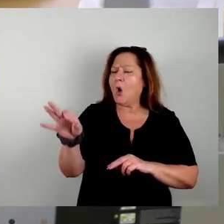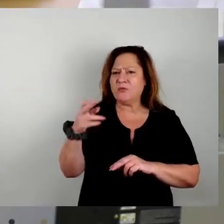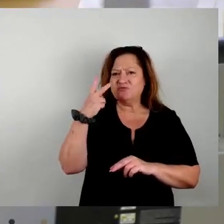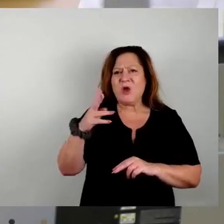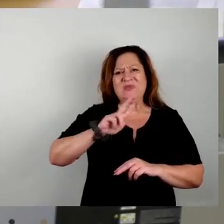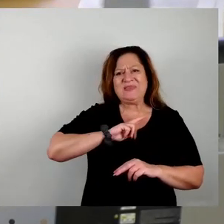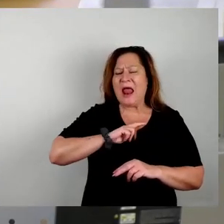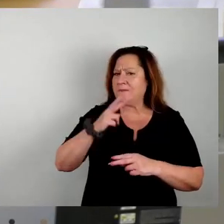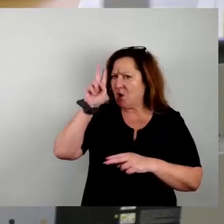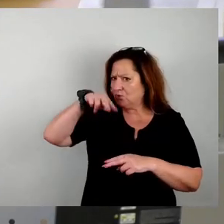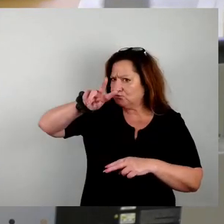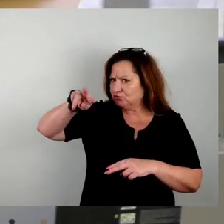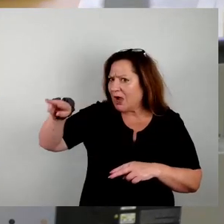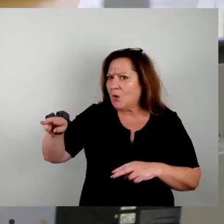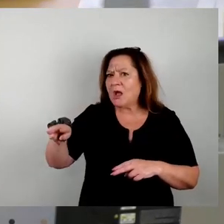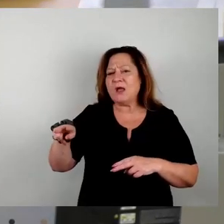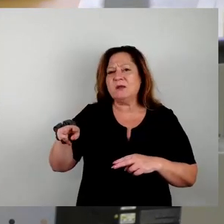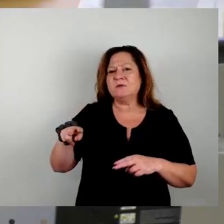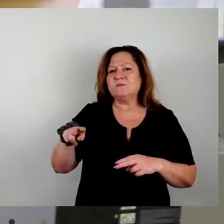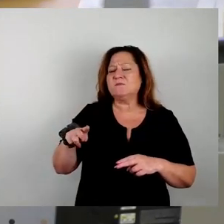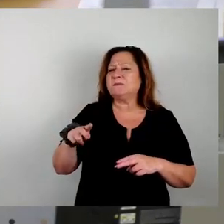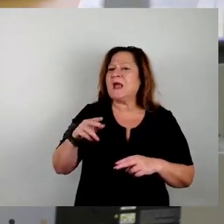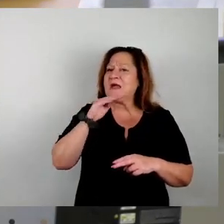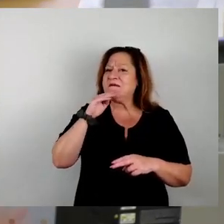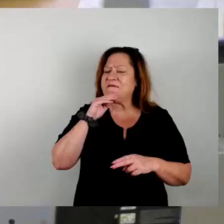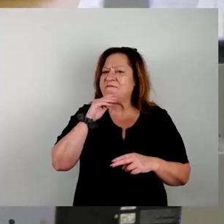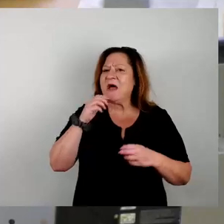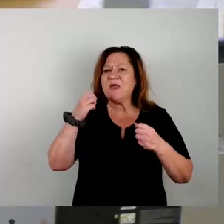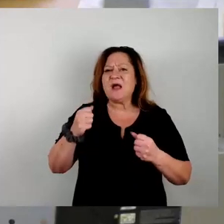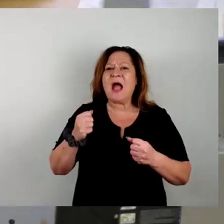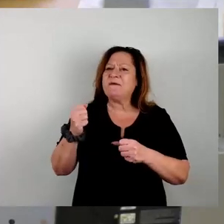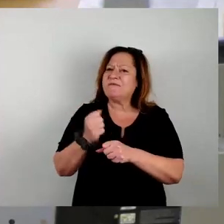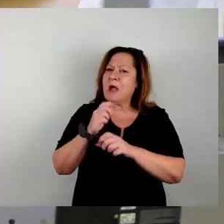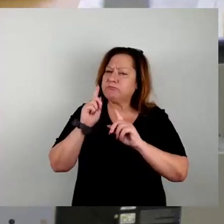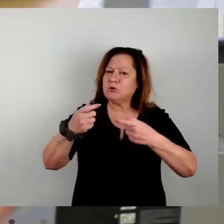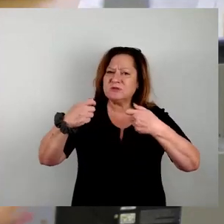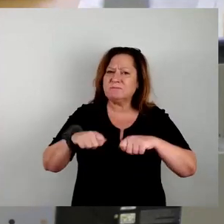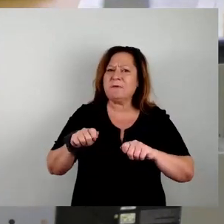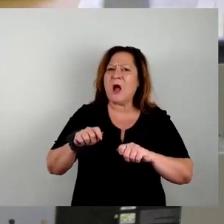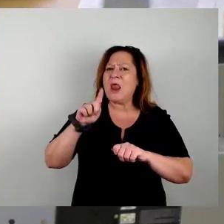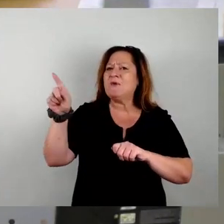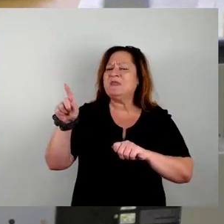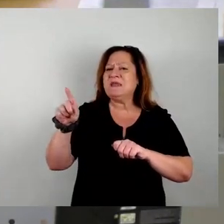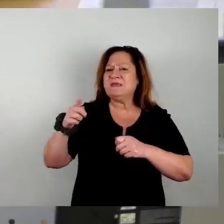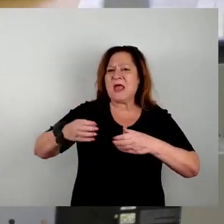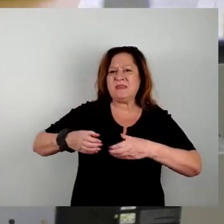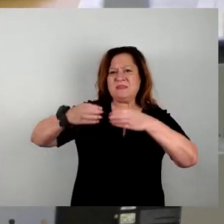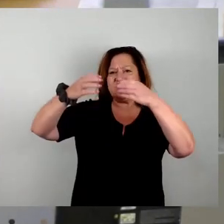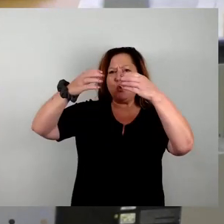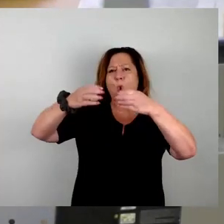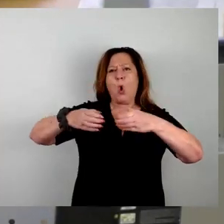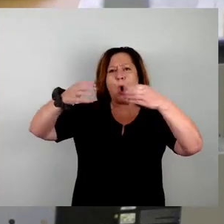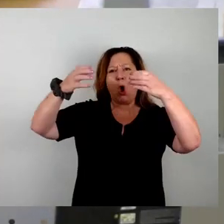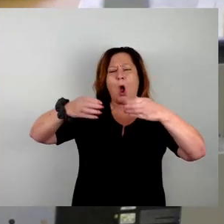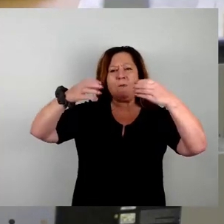angeguckt, wo das Flusswasserkraftwerk hingebaut werden soll. Wir sind da oben auf diesem Foulschirm gewesen, haben einen wunderschönen Überblick gehabt, da